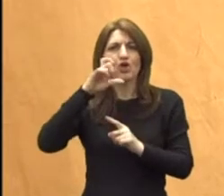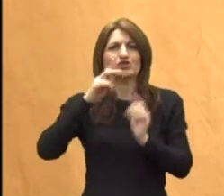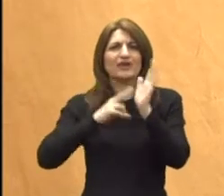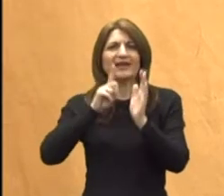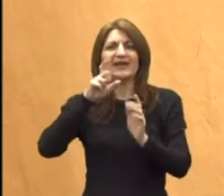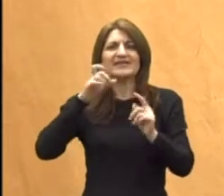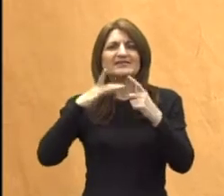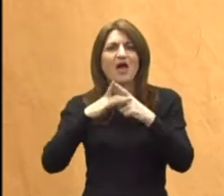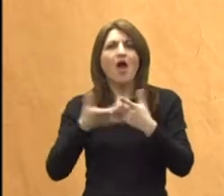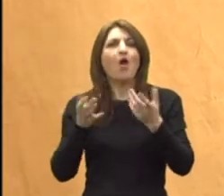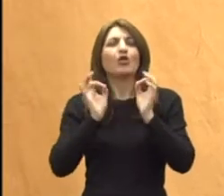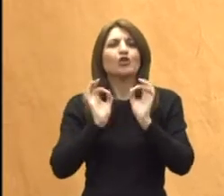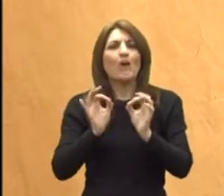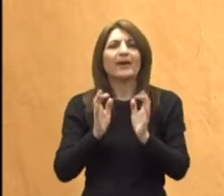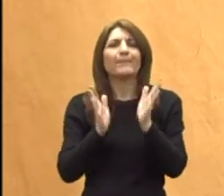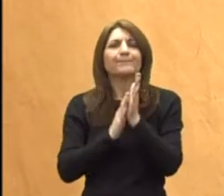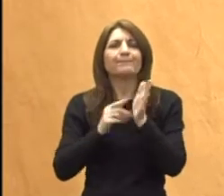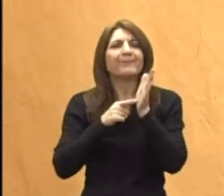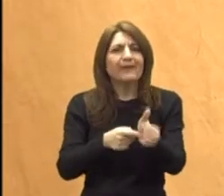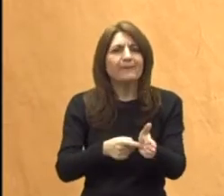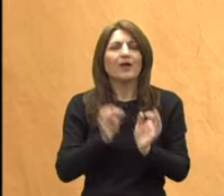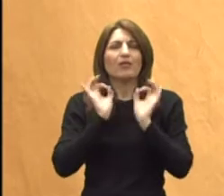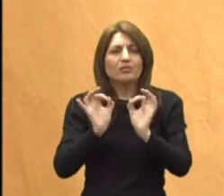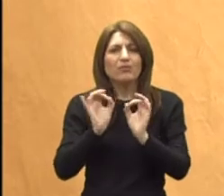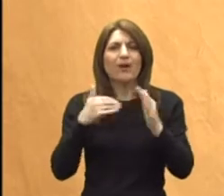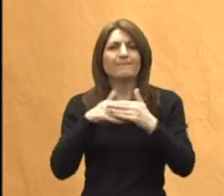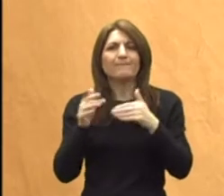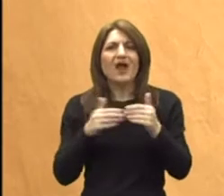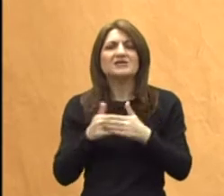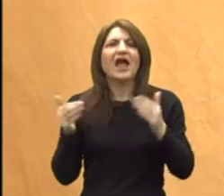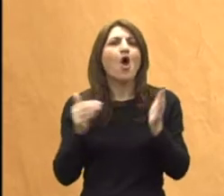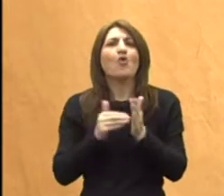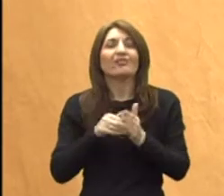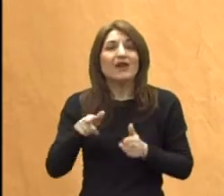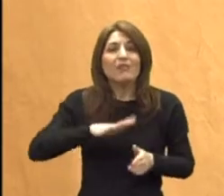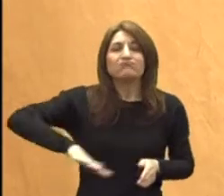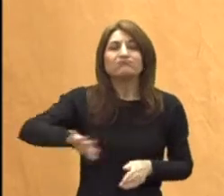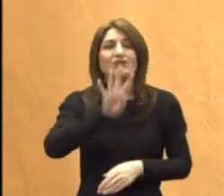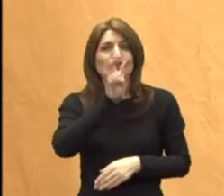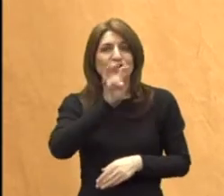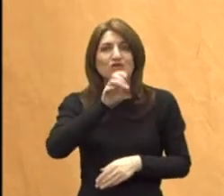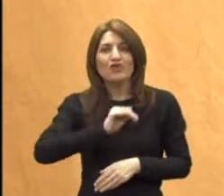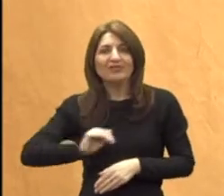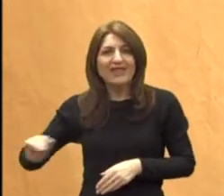ogledni primjer dobre prakse kako se može među četiri stotine djece